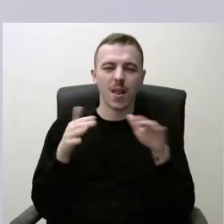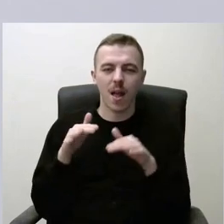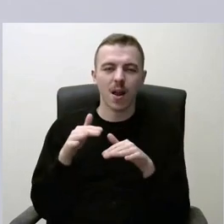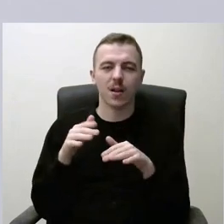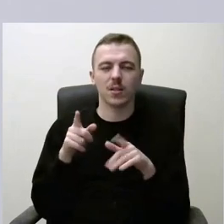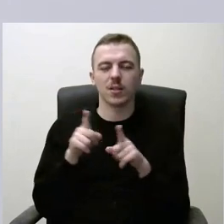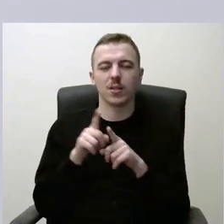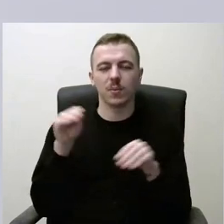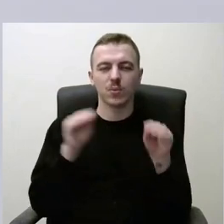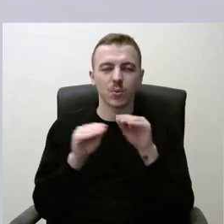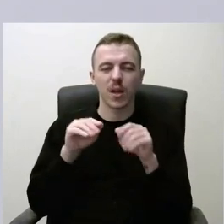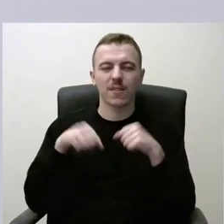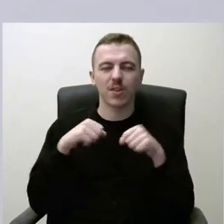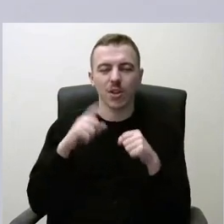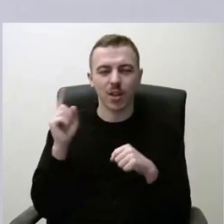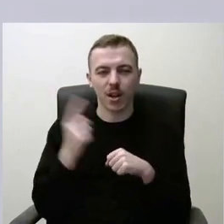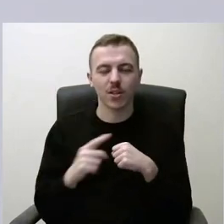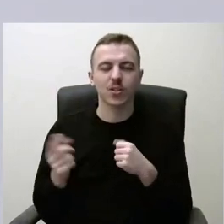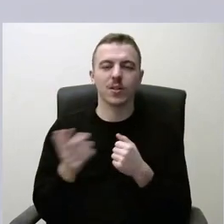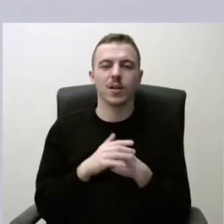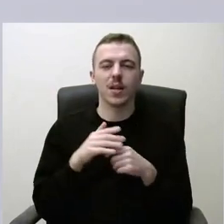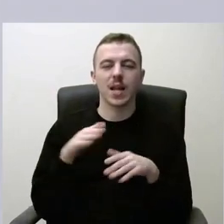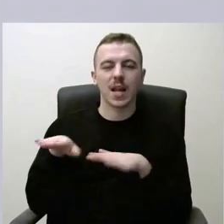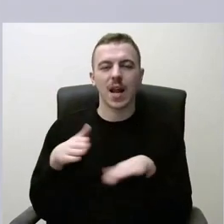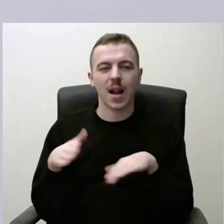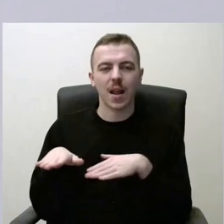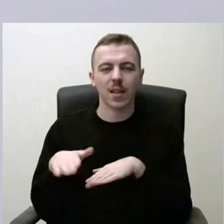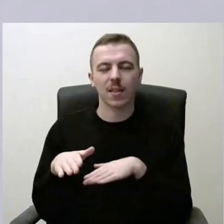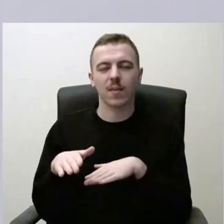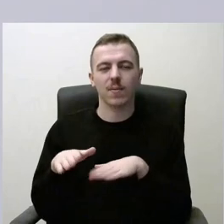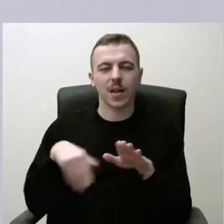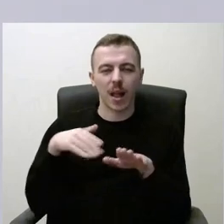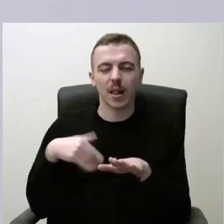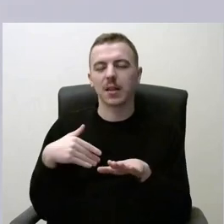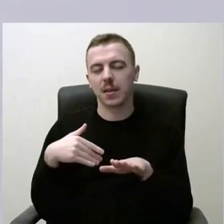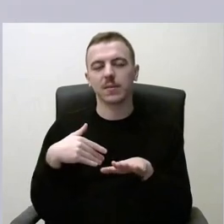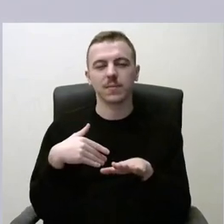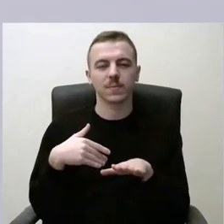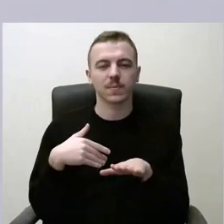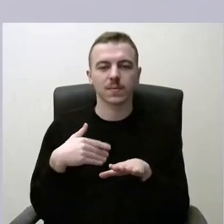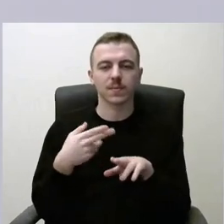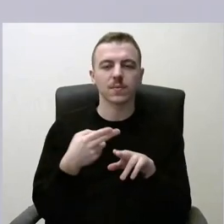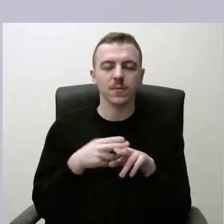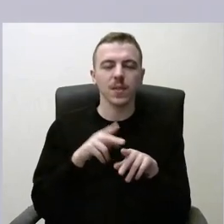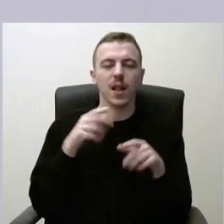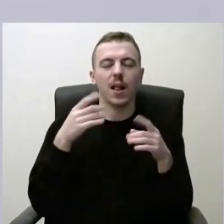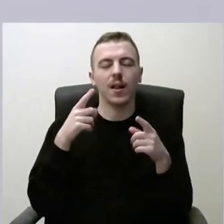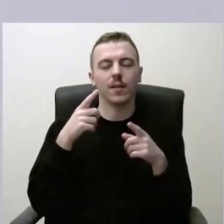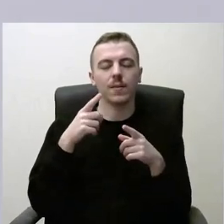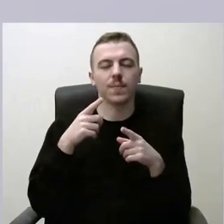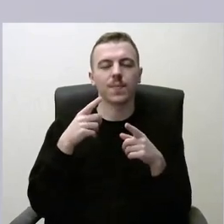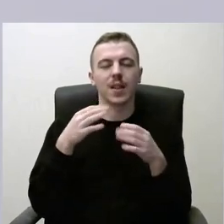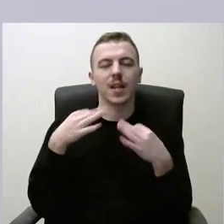infrastruktūrą dviračiam, riedlentim, riedliančių parkų, vaikų laisvalaikų, vaikų žaidimo